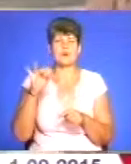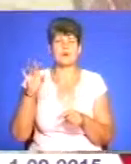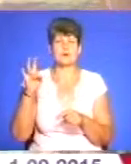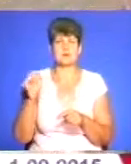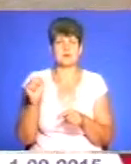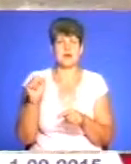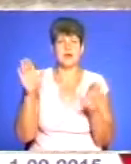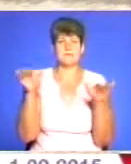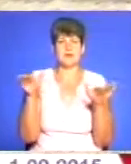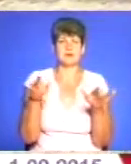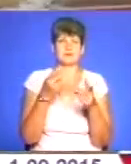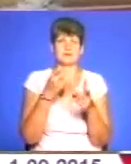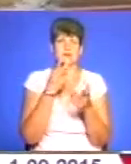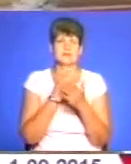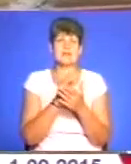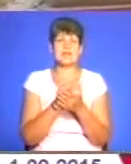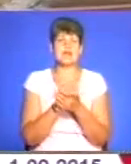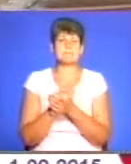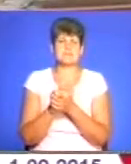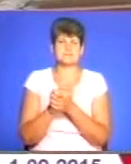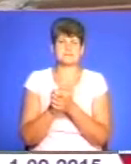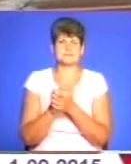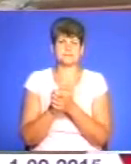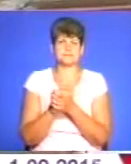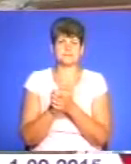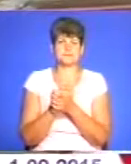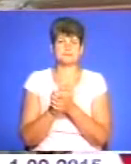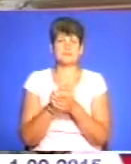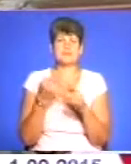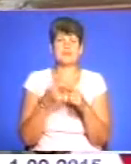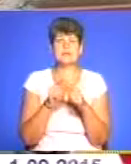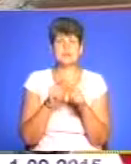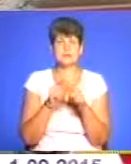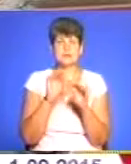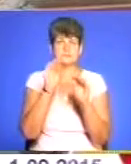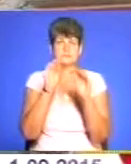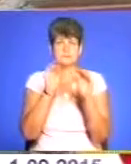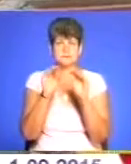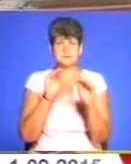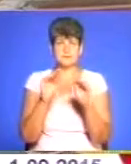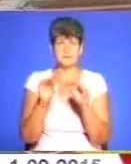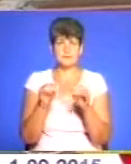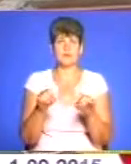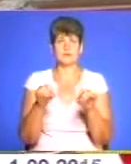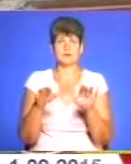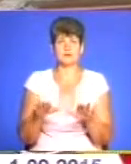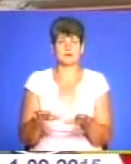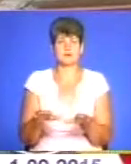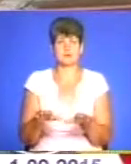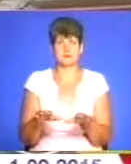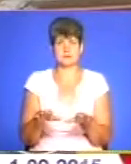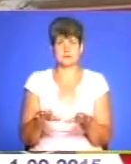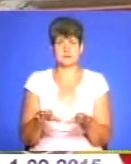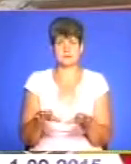символізує мир. Дана композиція вирішувалася в